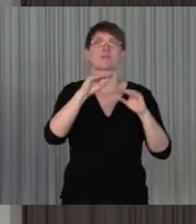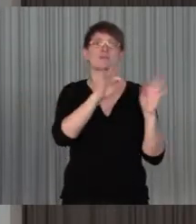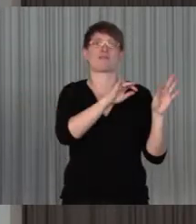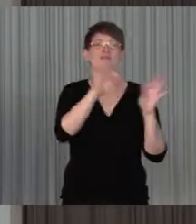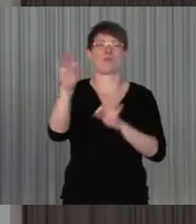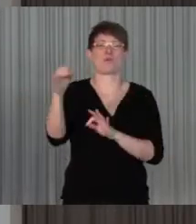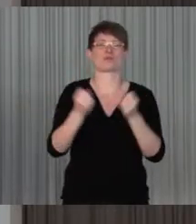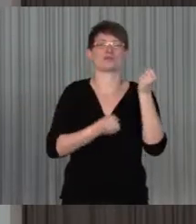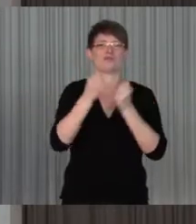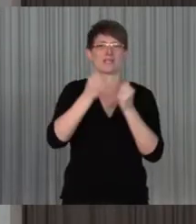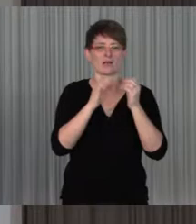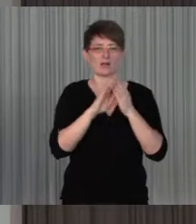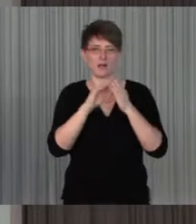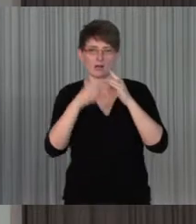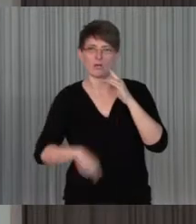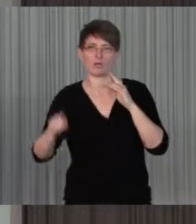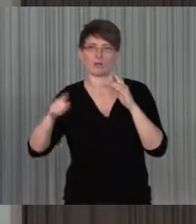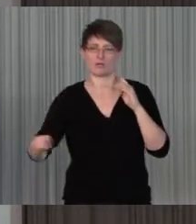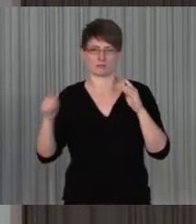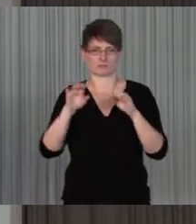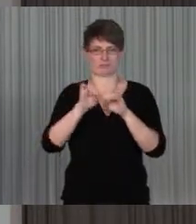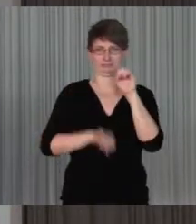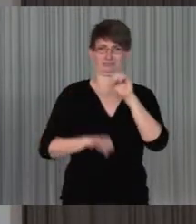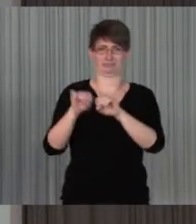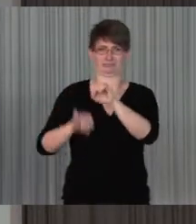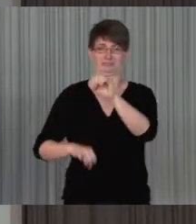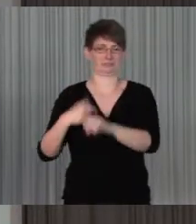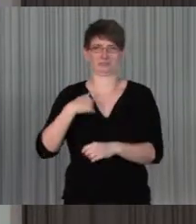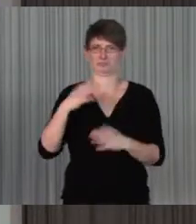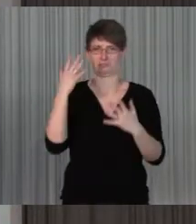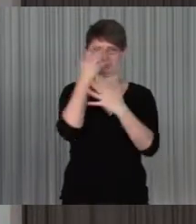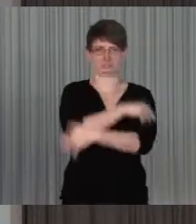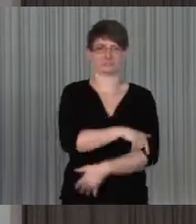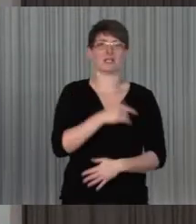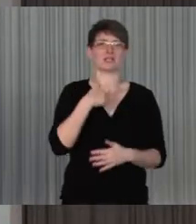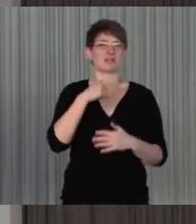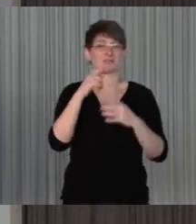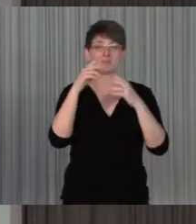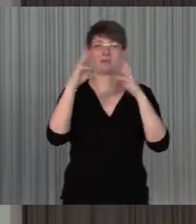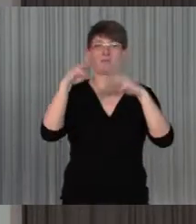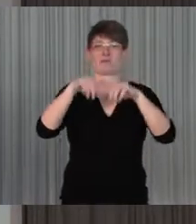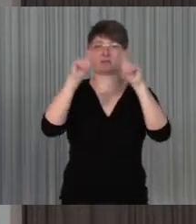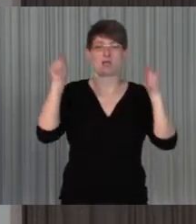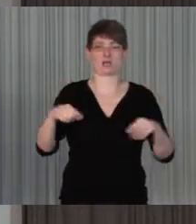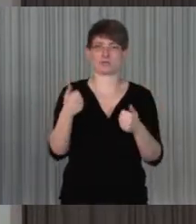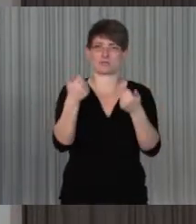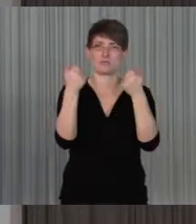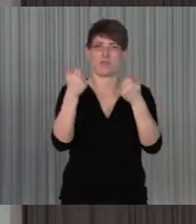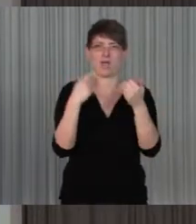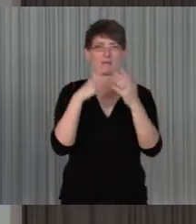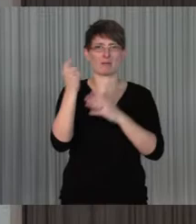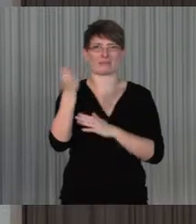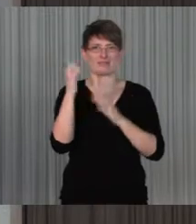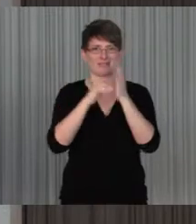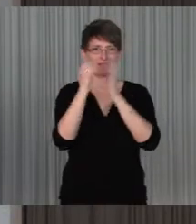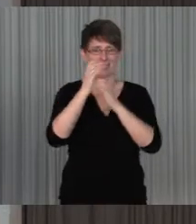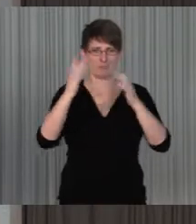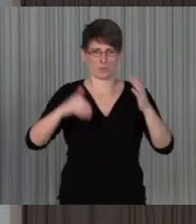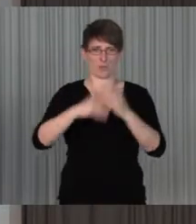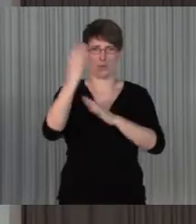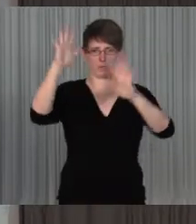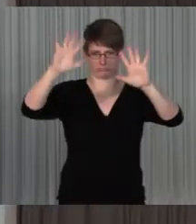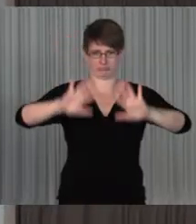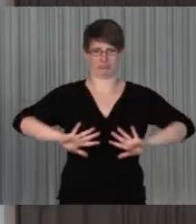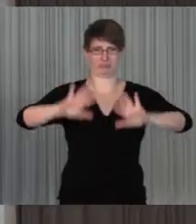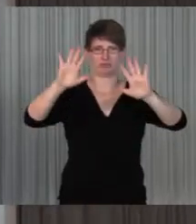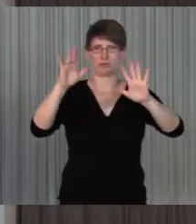sein, dass es vielleicht großartige Internetseiten nach einzelnen Anwendungen gibt, aber wenn das Betriebssystem schon wieder eine neue Oberfläche hat